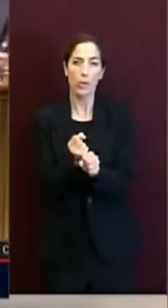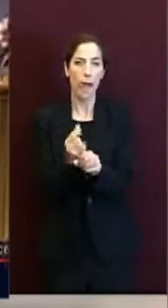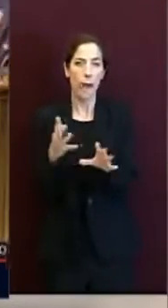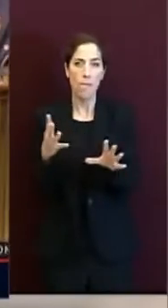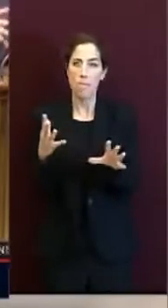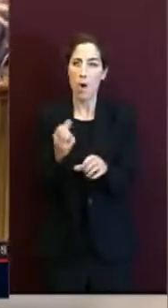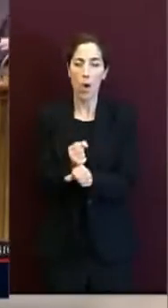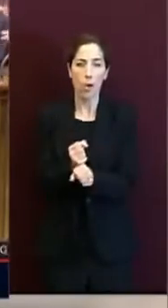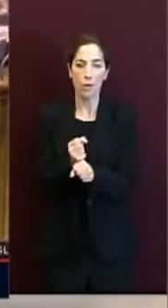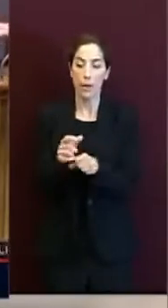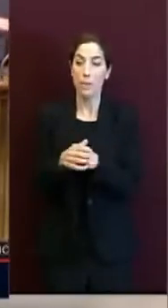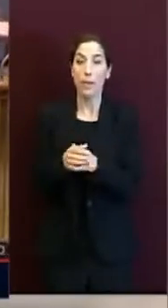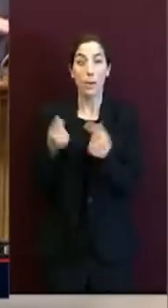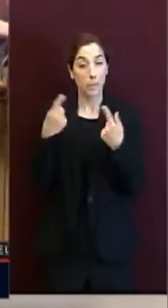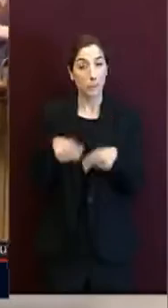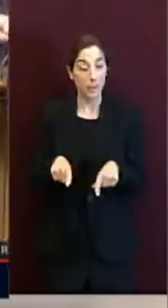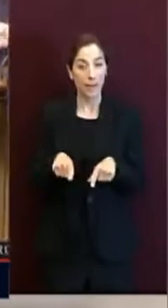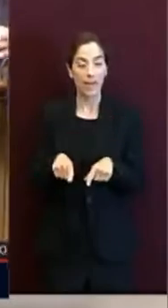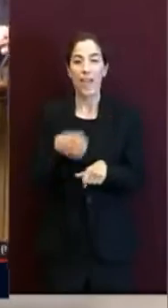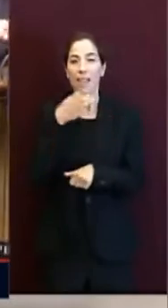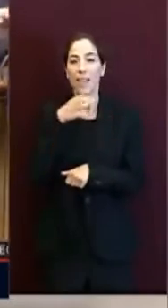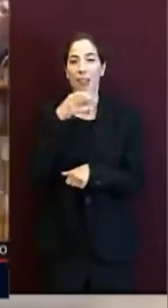le dichiarazioni di voto.